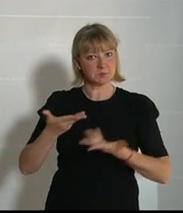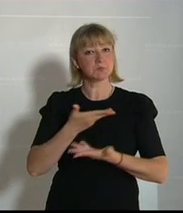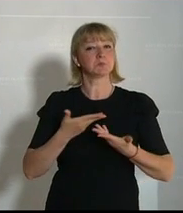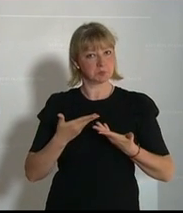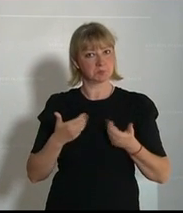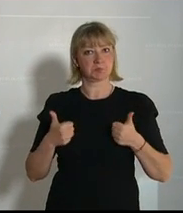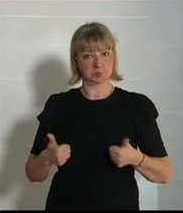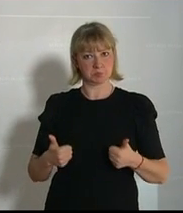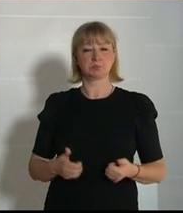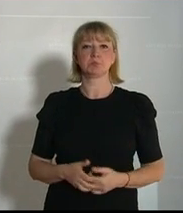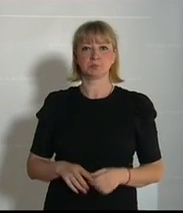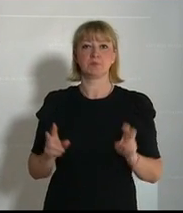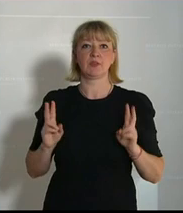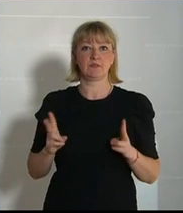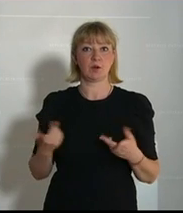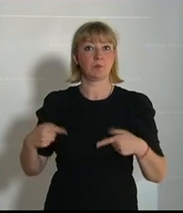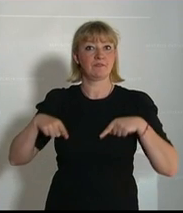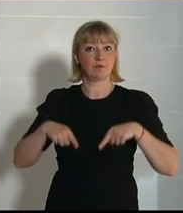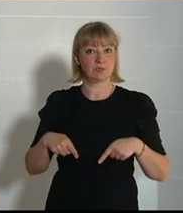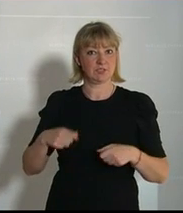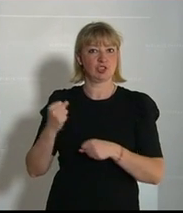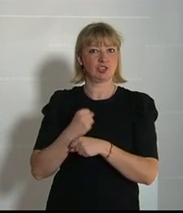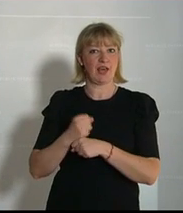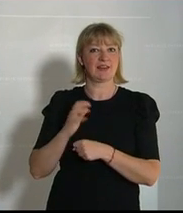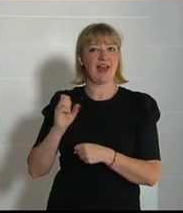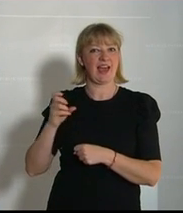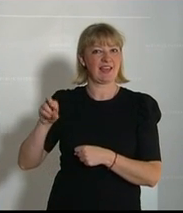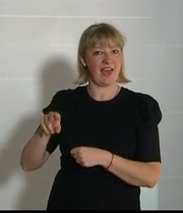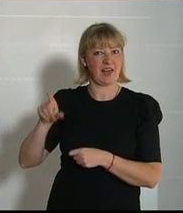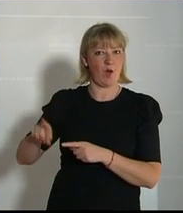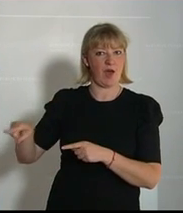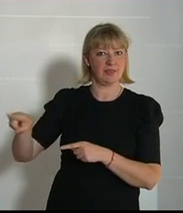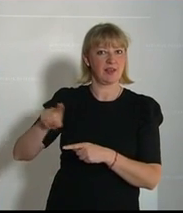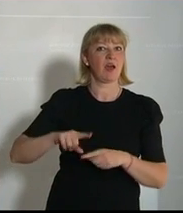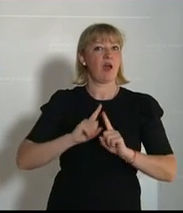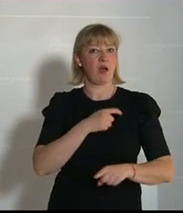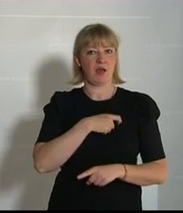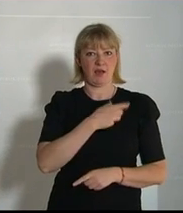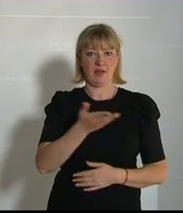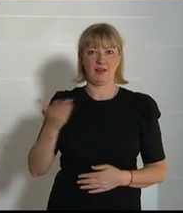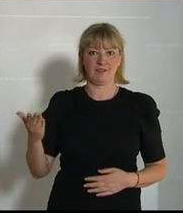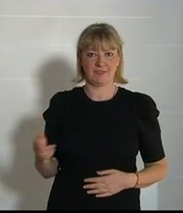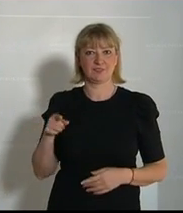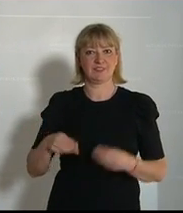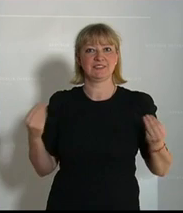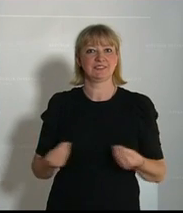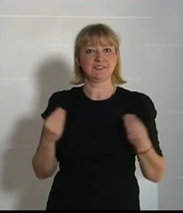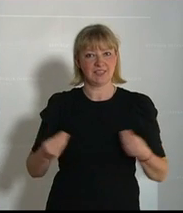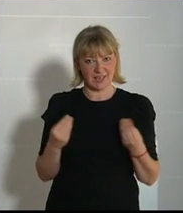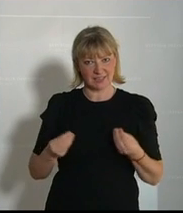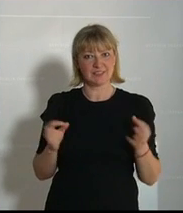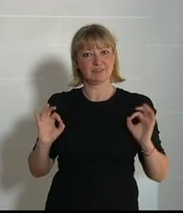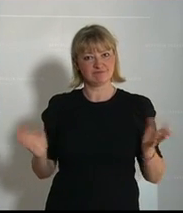weil von der Vorsitzenden Steinacker abwärts alle Fraktionen zu dieser Sachlichkeit